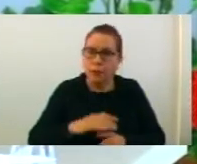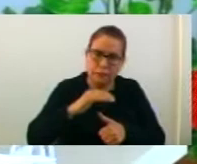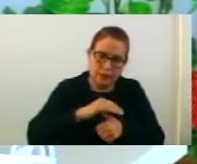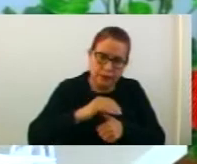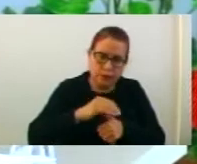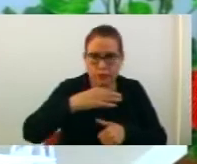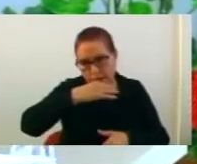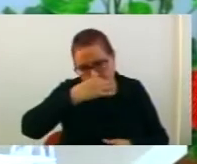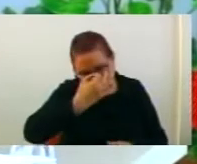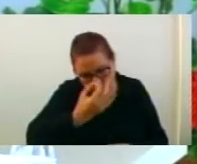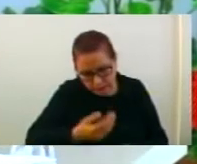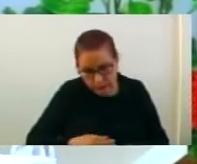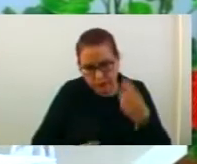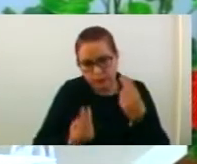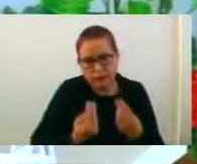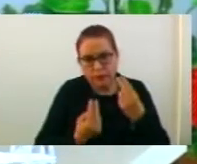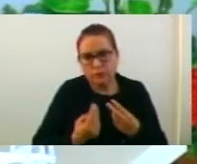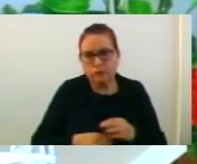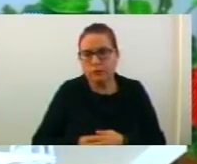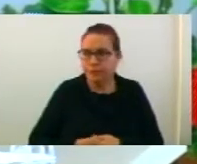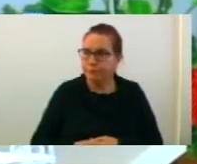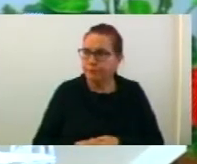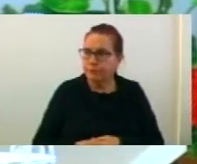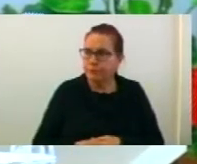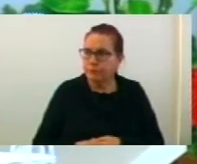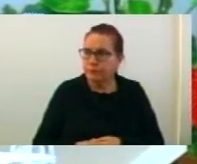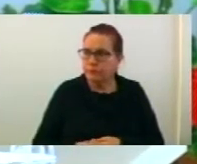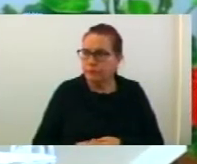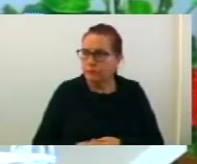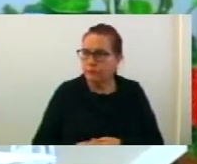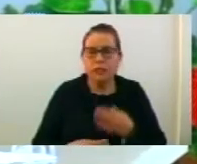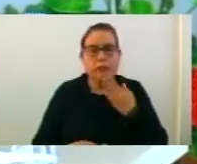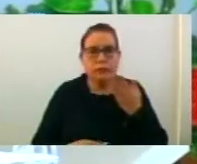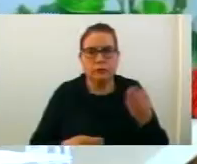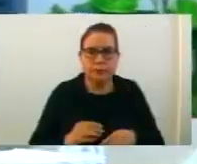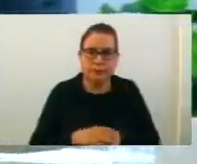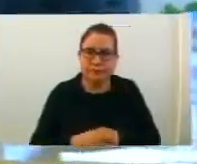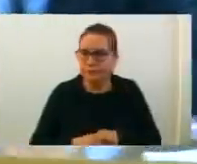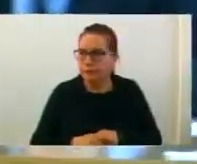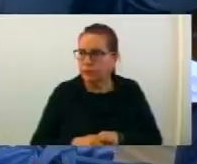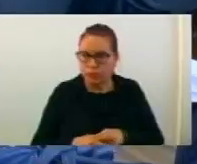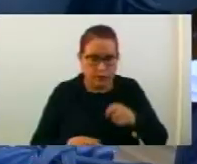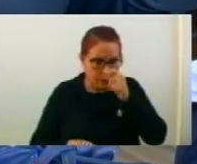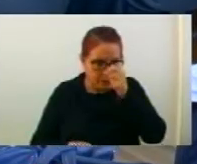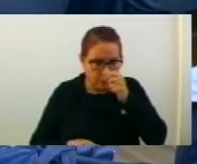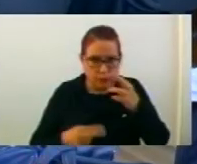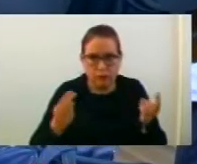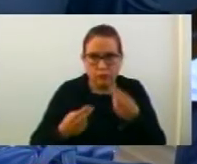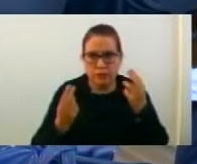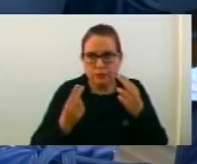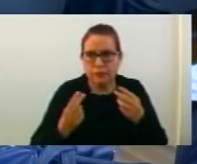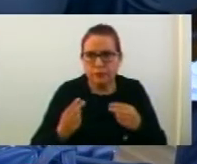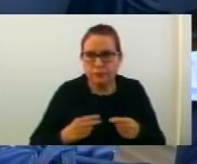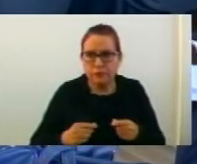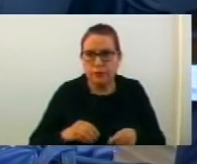повиквам председател на Комисијата да подне следваща и дадем предлог до својата повелите. Благодара. Почувани Комисијата за финанси и